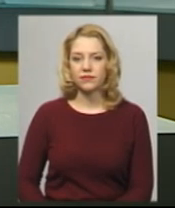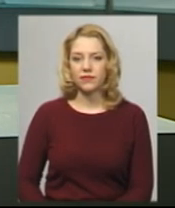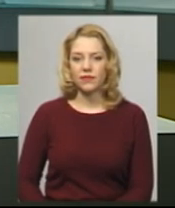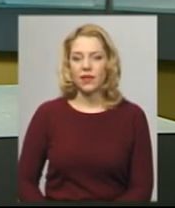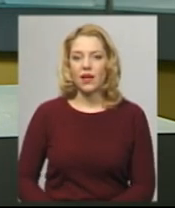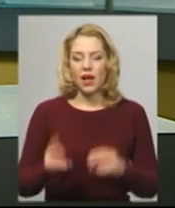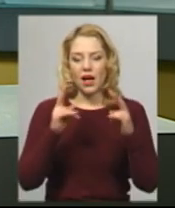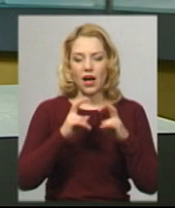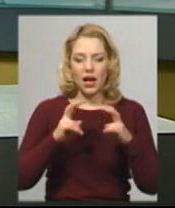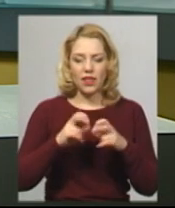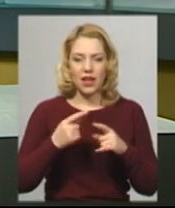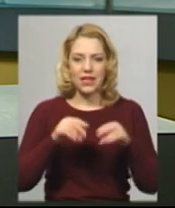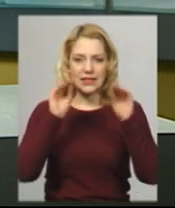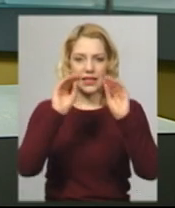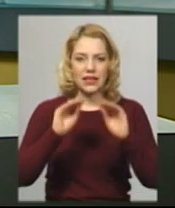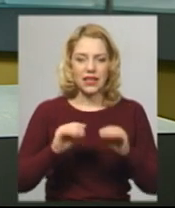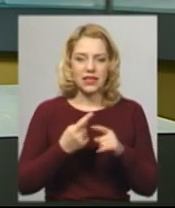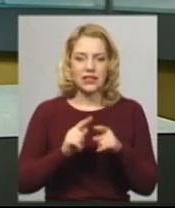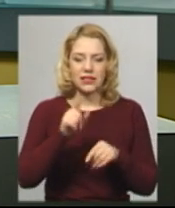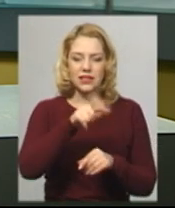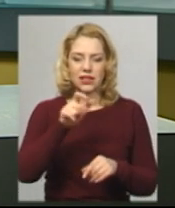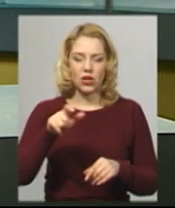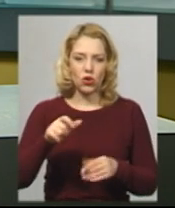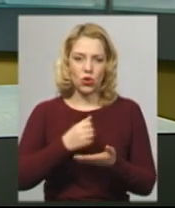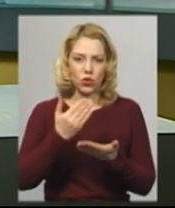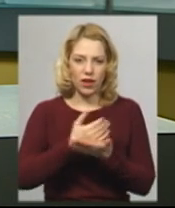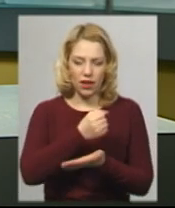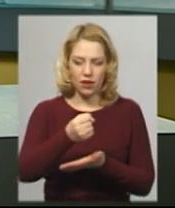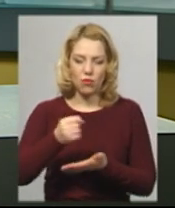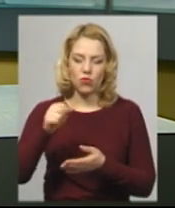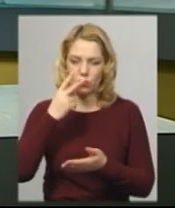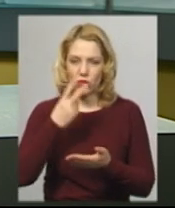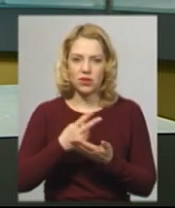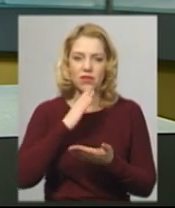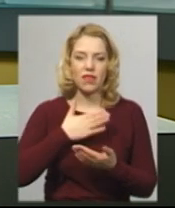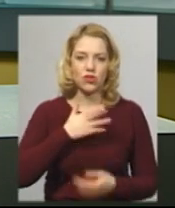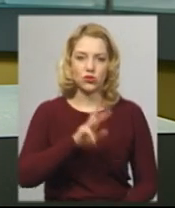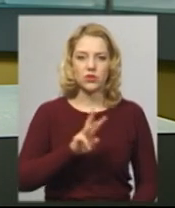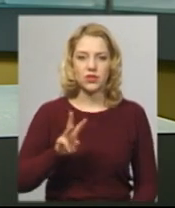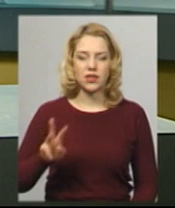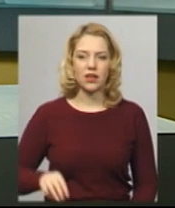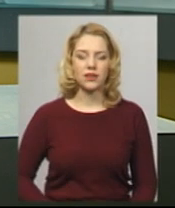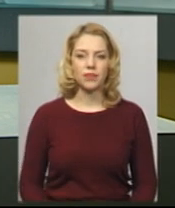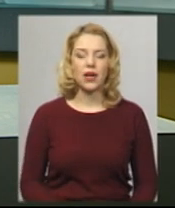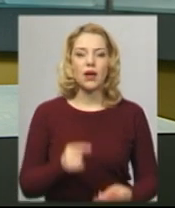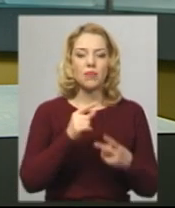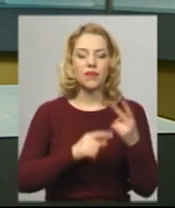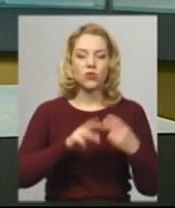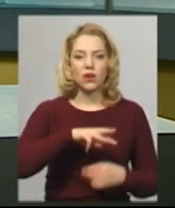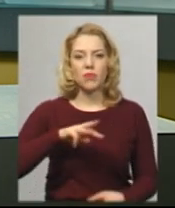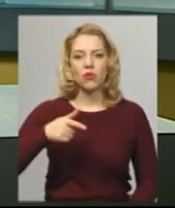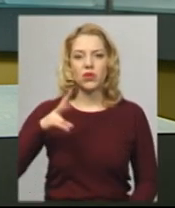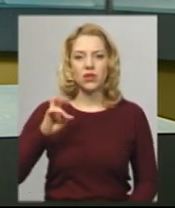Аналіз декларації нових очільників ви можете переглянути на нашому сайті. Півтора мільйони гривень з державного